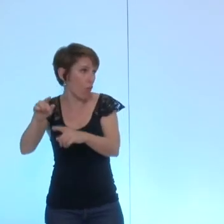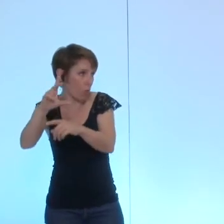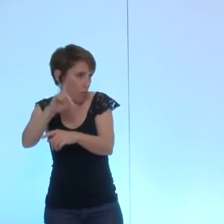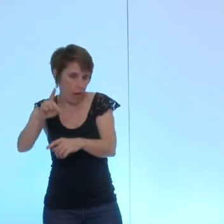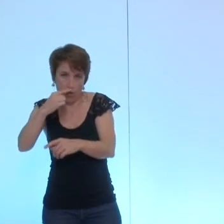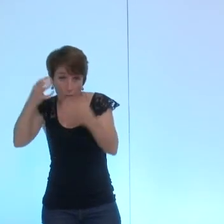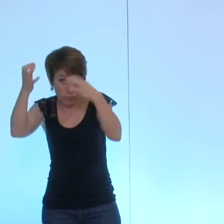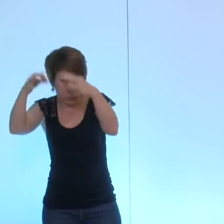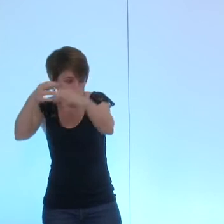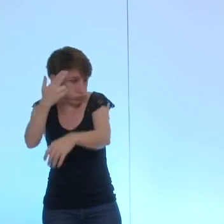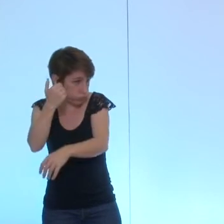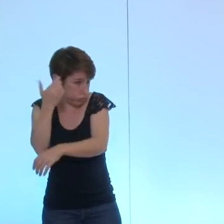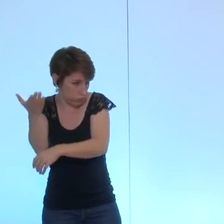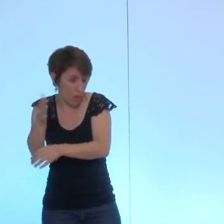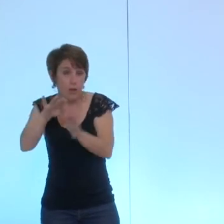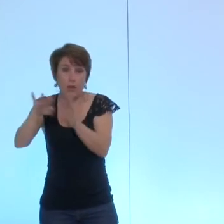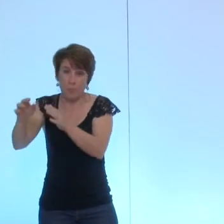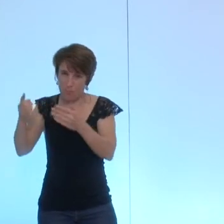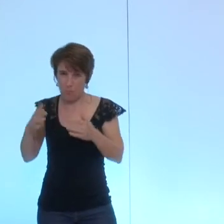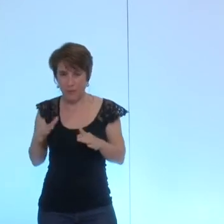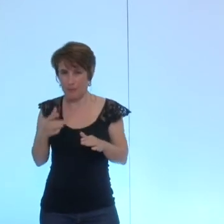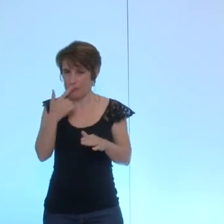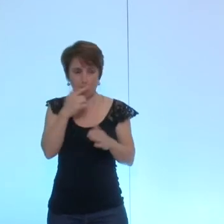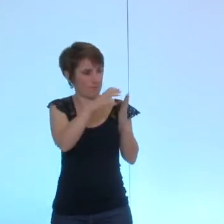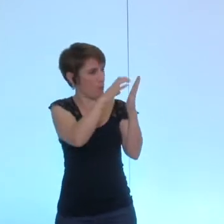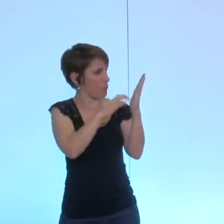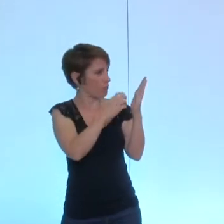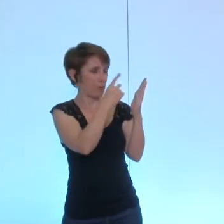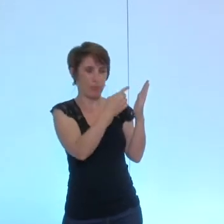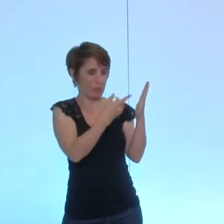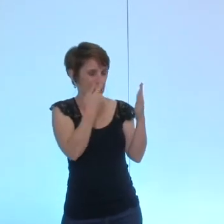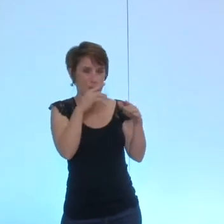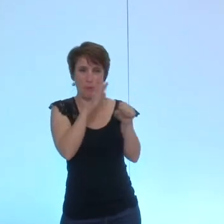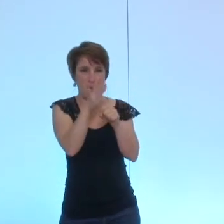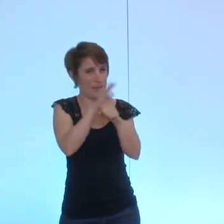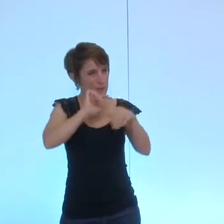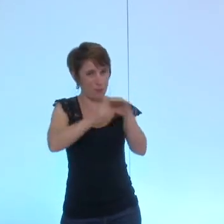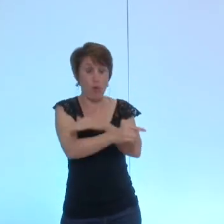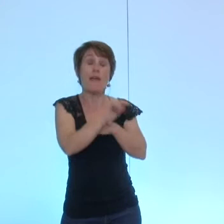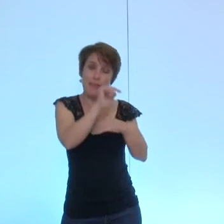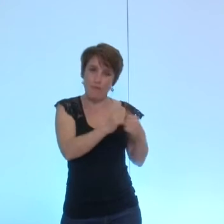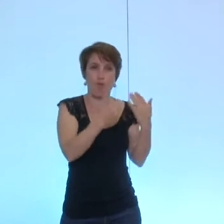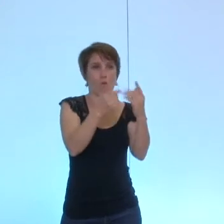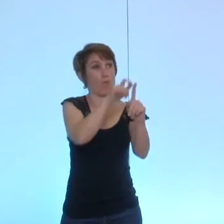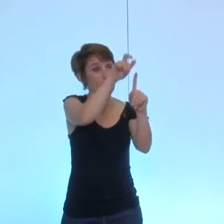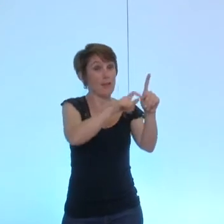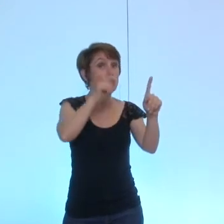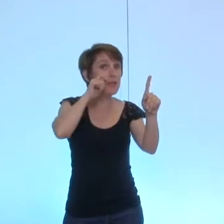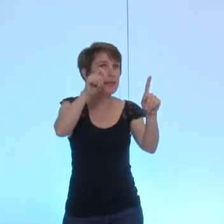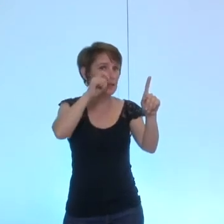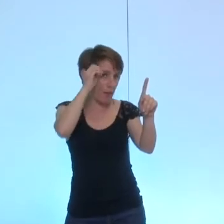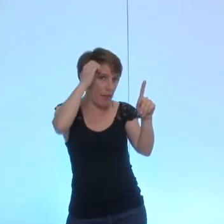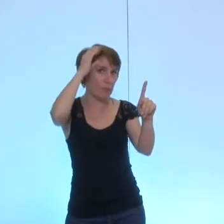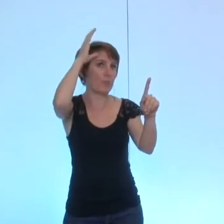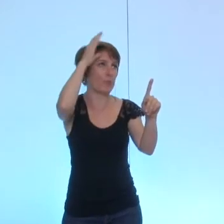parce que il faudrait aller plus loin que ce qui est dit là et qu'il faudrait proposer qu'un expert qui a les capacités requises pour